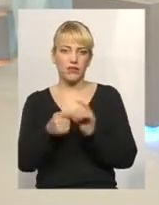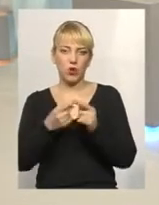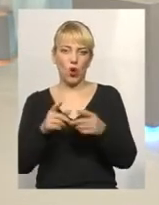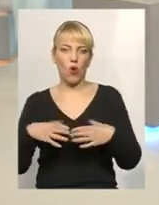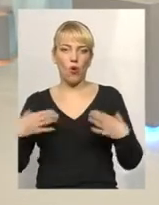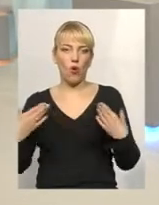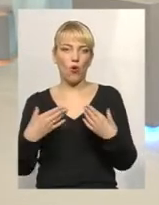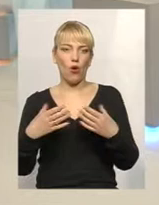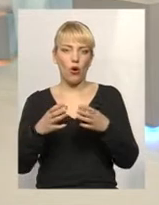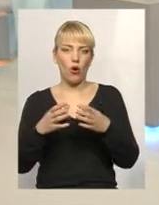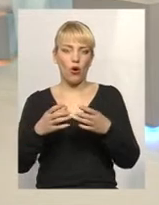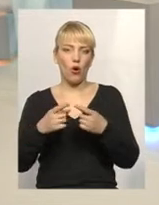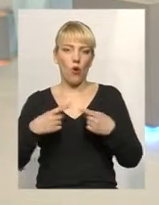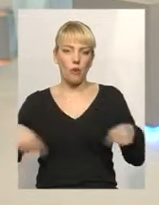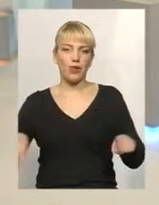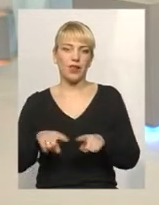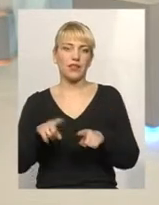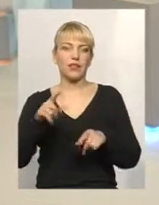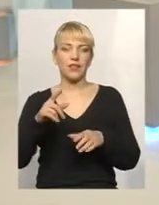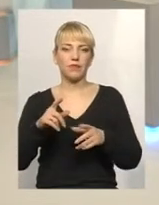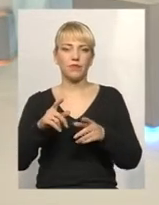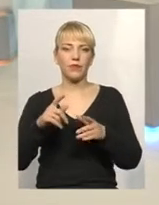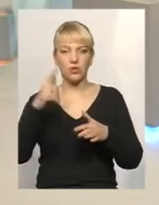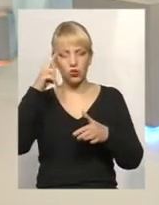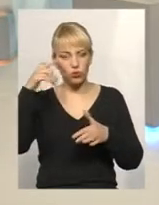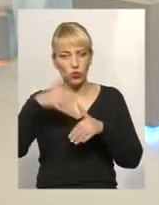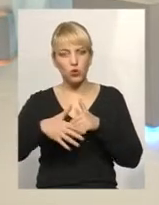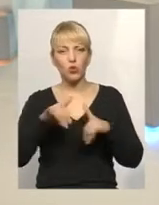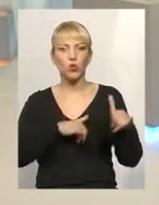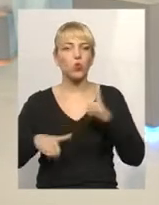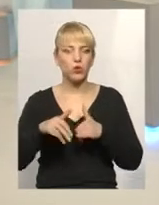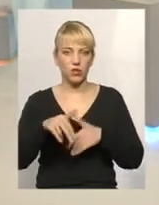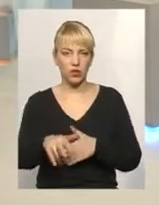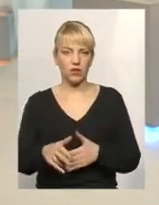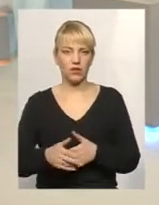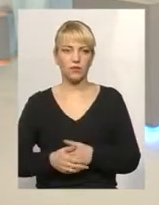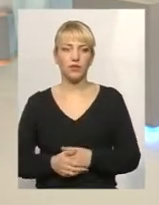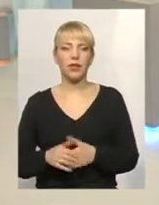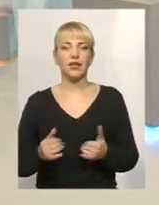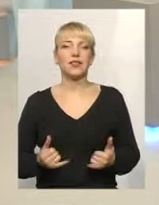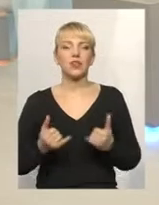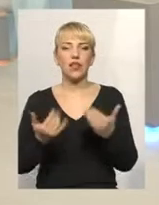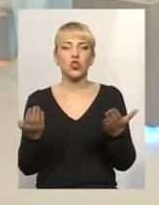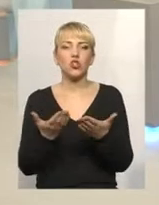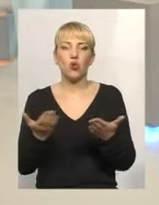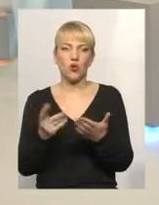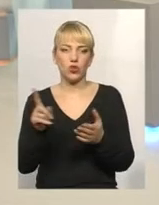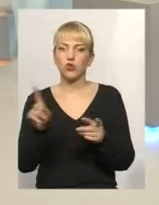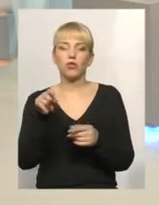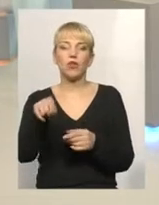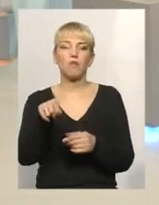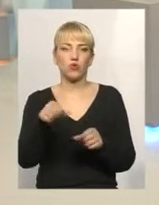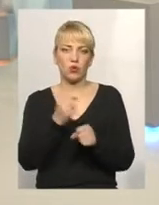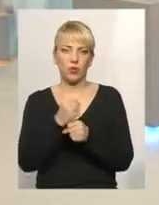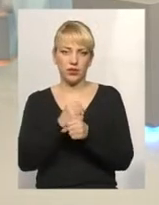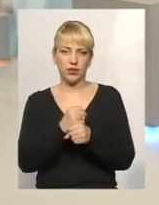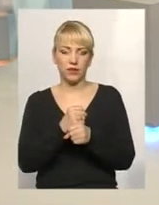відкритими очима, розуміючи, куди ті мешканці йдуть, для чого вони об'єднуються, і що